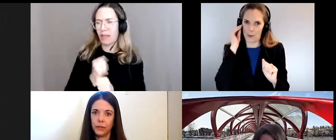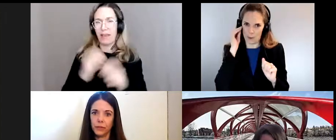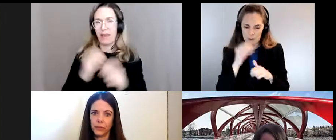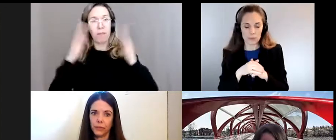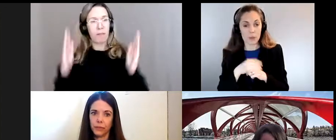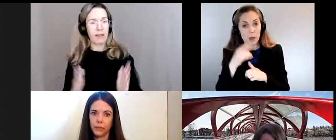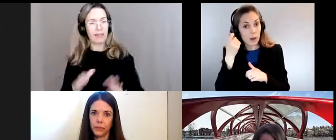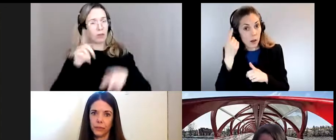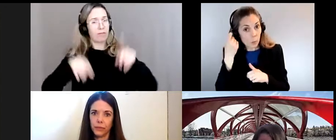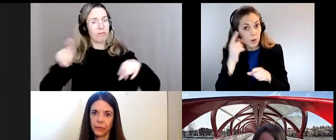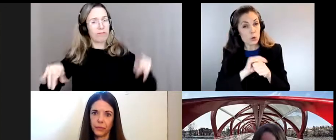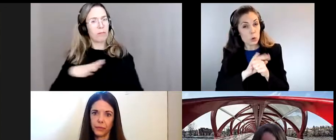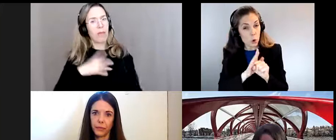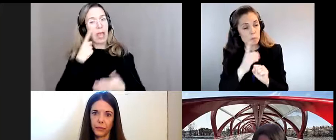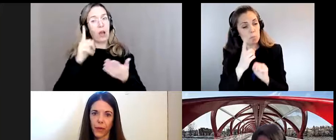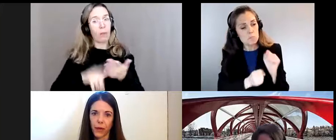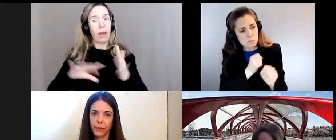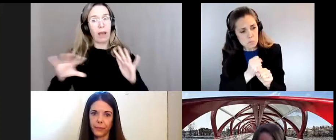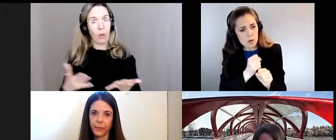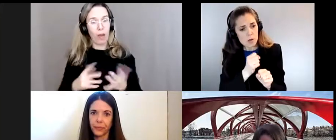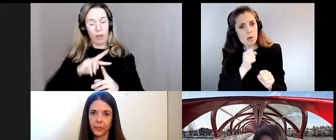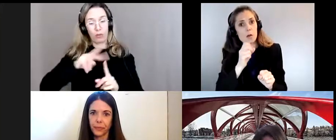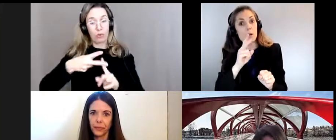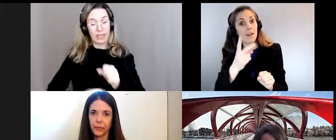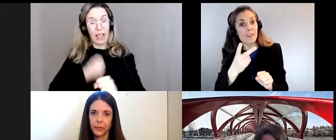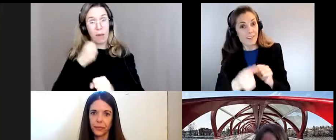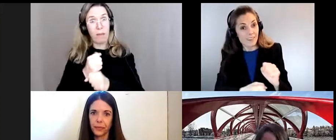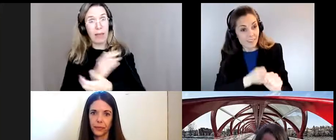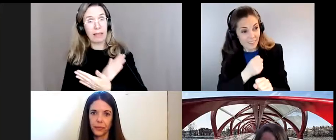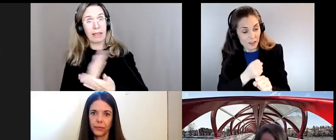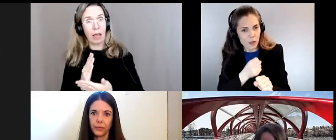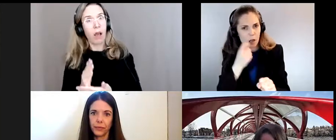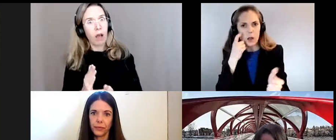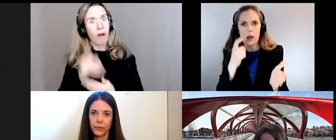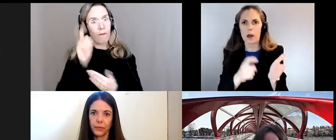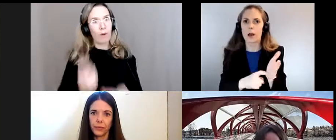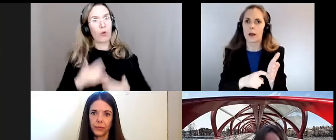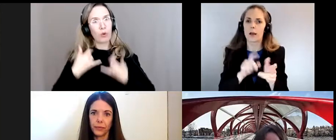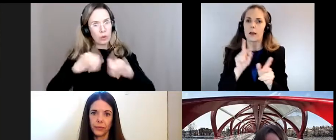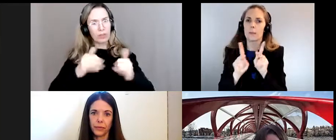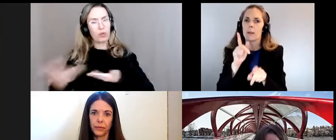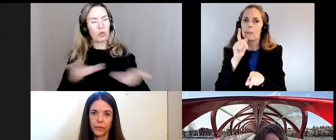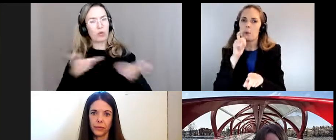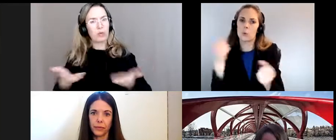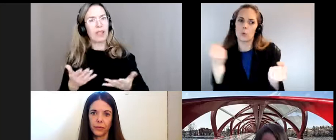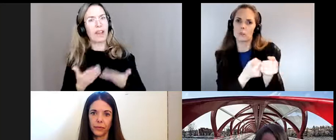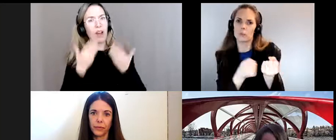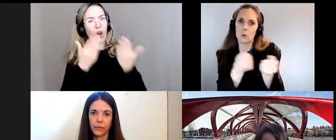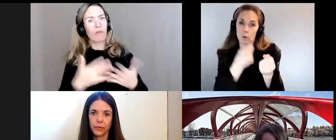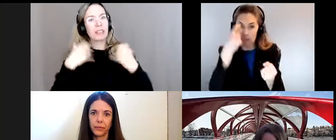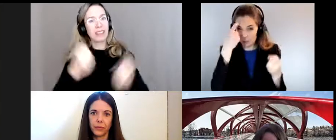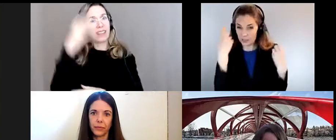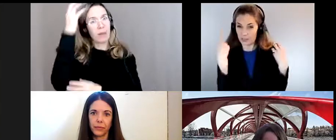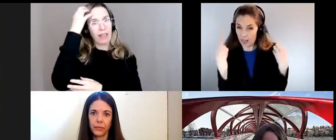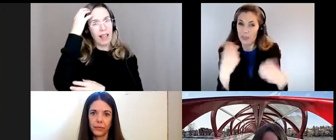on s rendu compte en rentrant dans la deuxième année de pandémie que c'était essentiel d'offrir des services de soutien de santé mentale aux employés qui